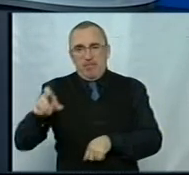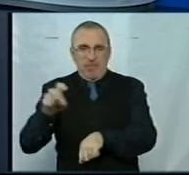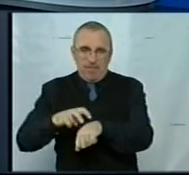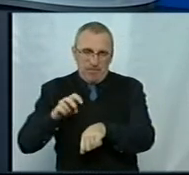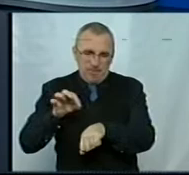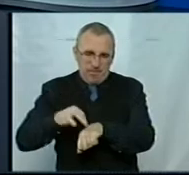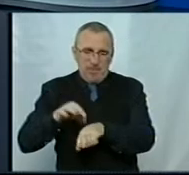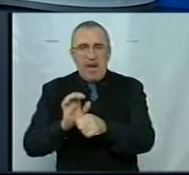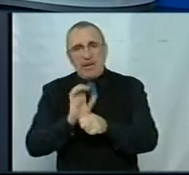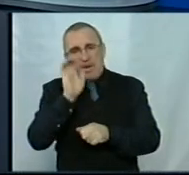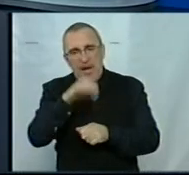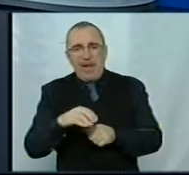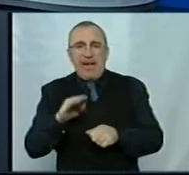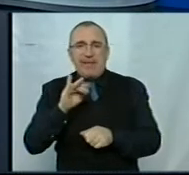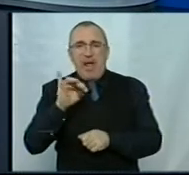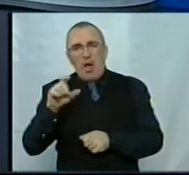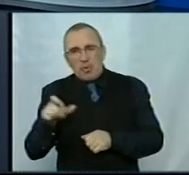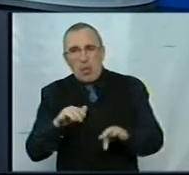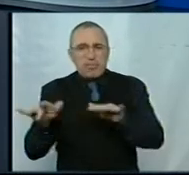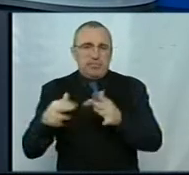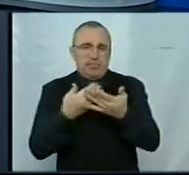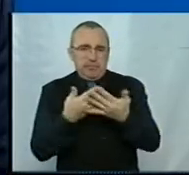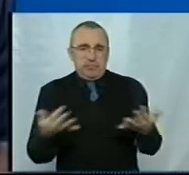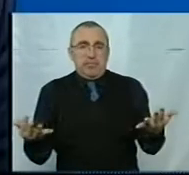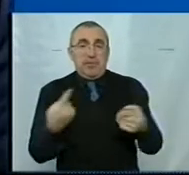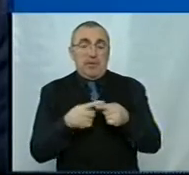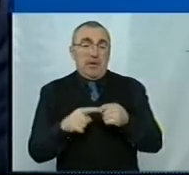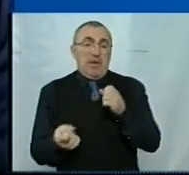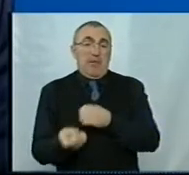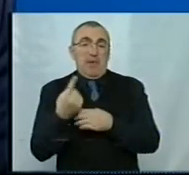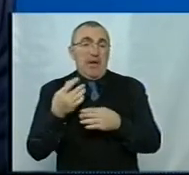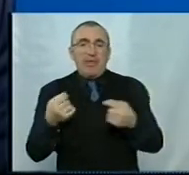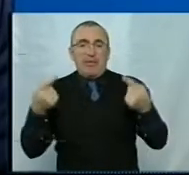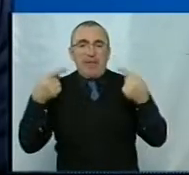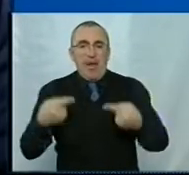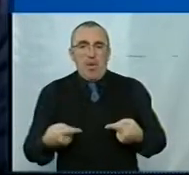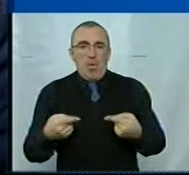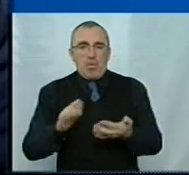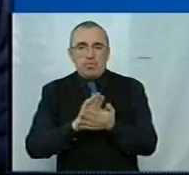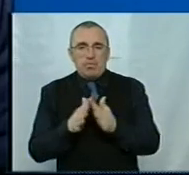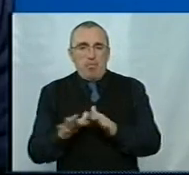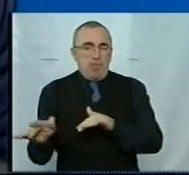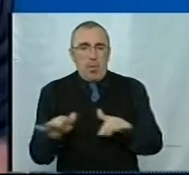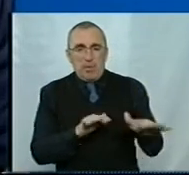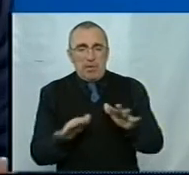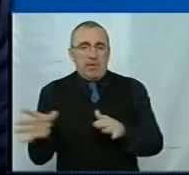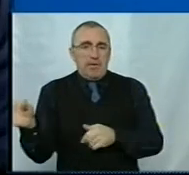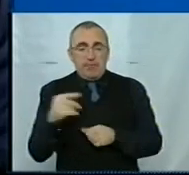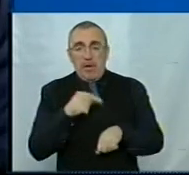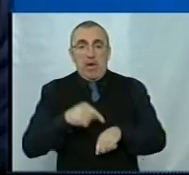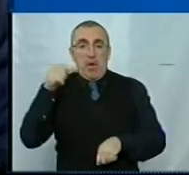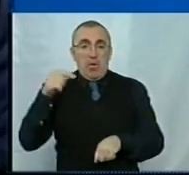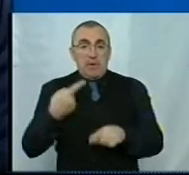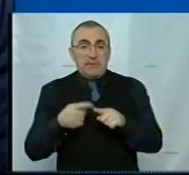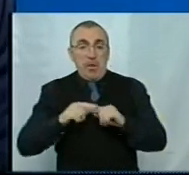направлень, діагностичних процедур і всього іншого. Тому відвезлися такі невзгоджені події, оскільки всі відреагували на